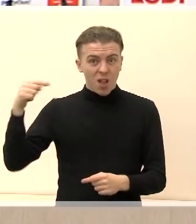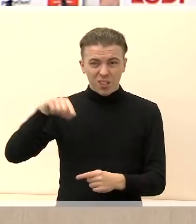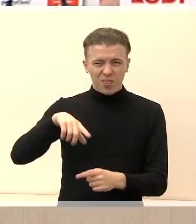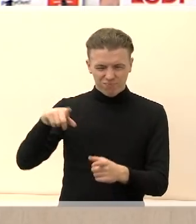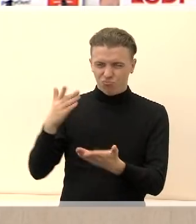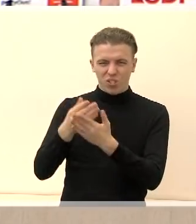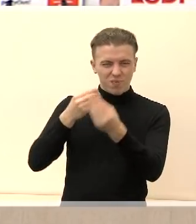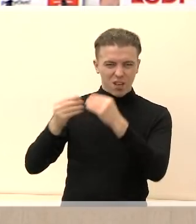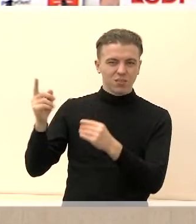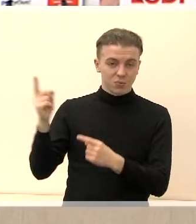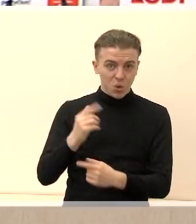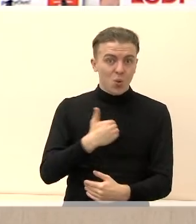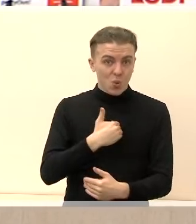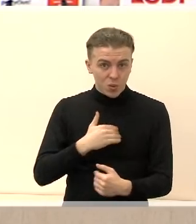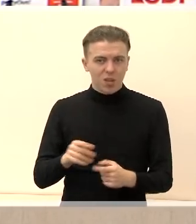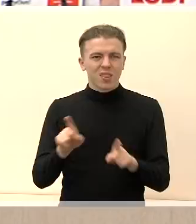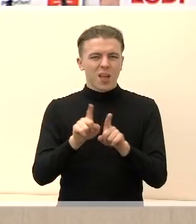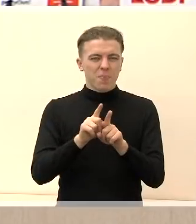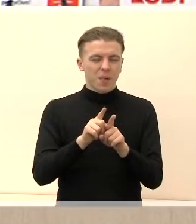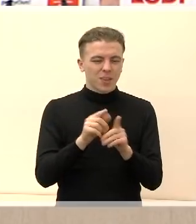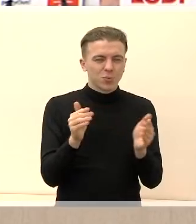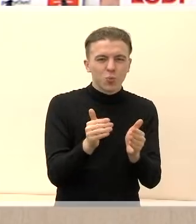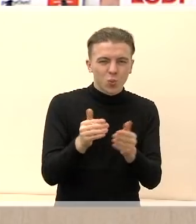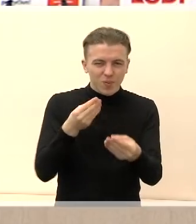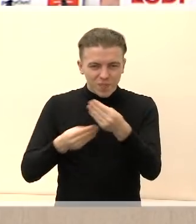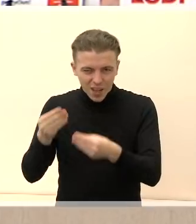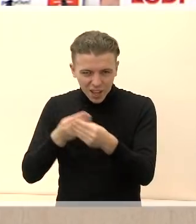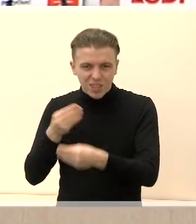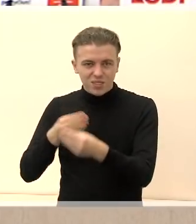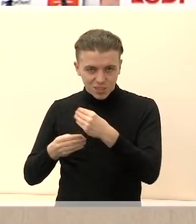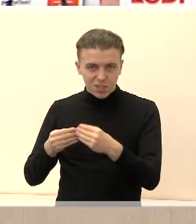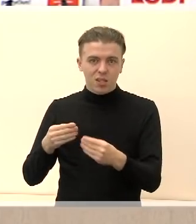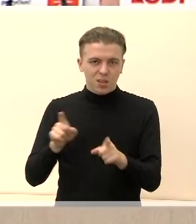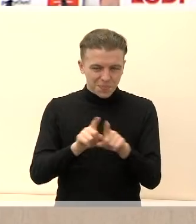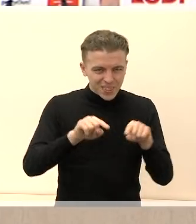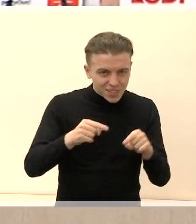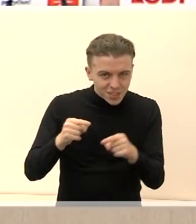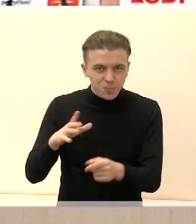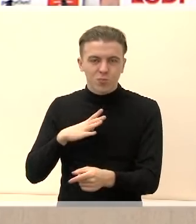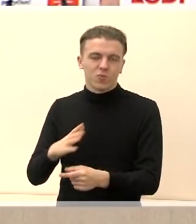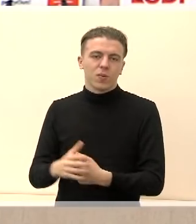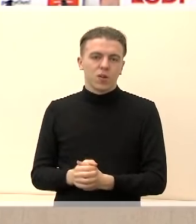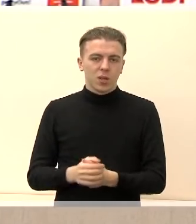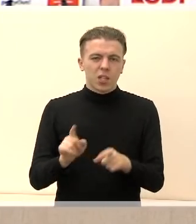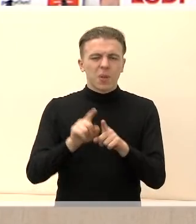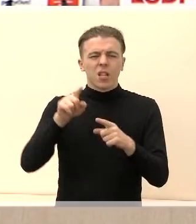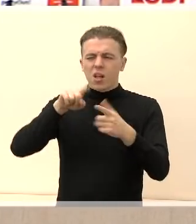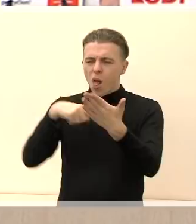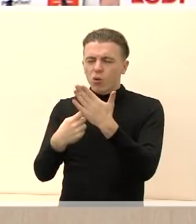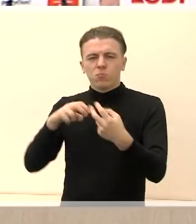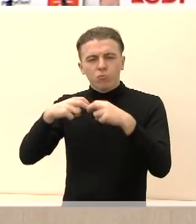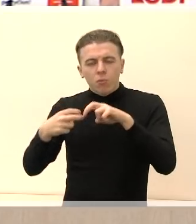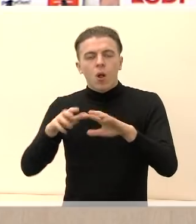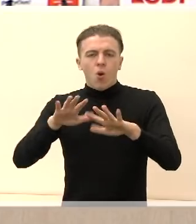Esu ir tobulinom, ir smulkaus verslo komisijos nuostatus, ir priemonės. sprendim kitus klausimus